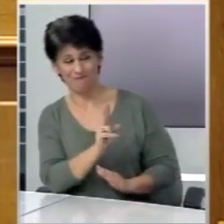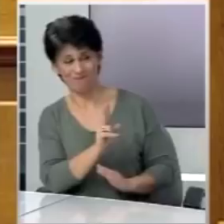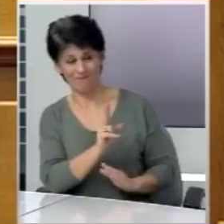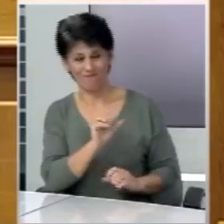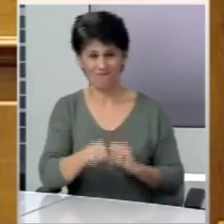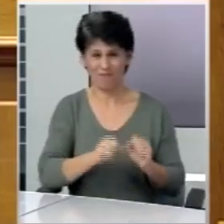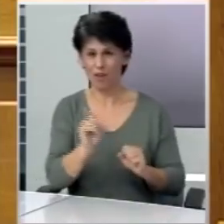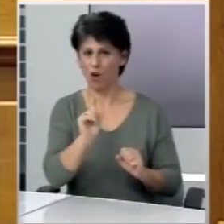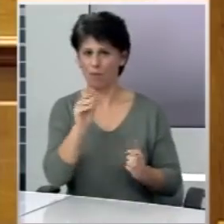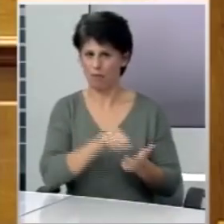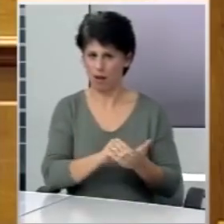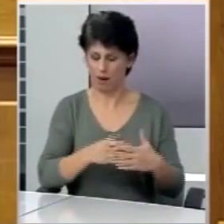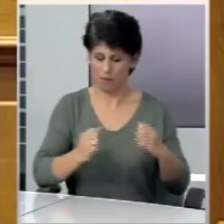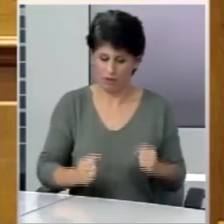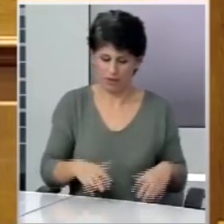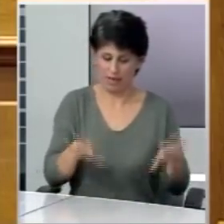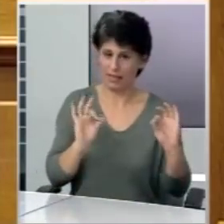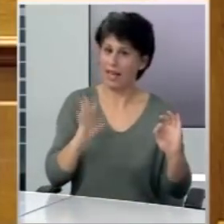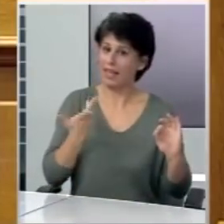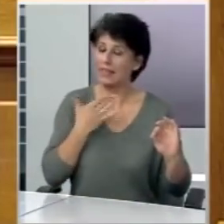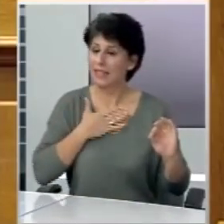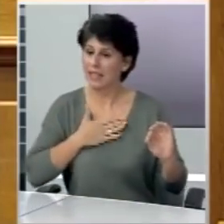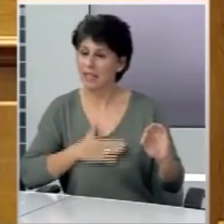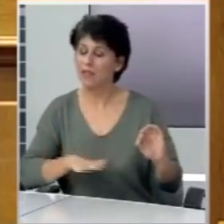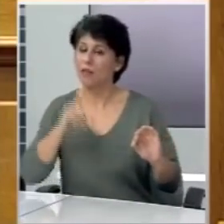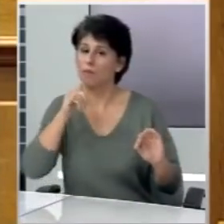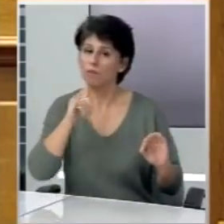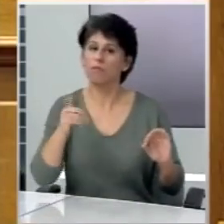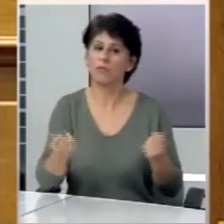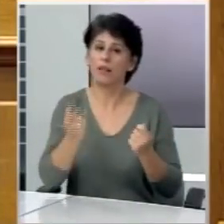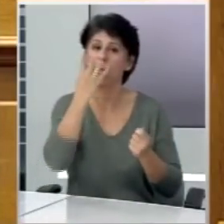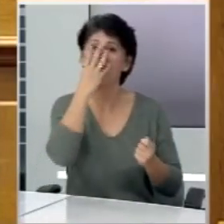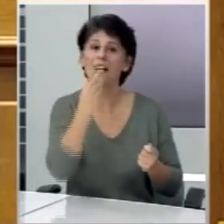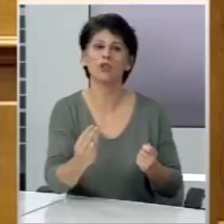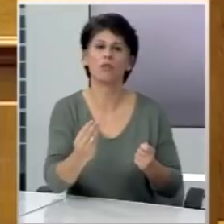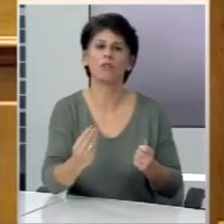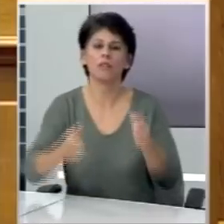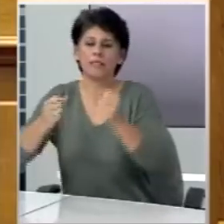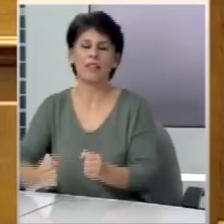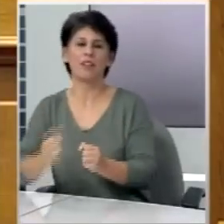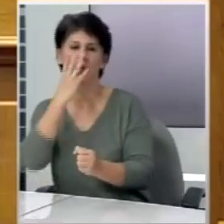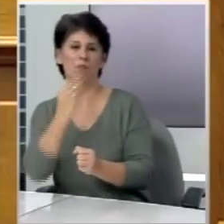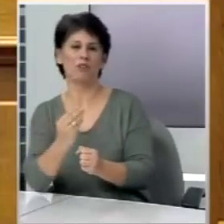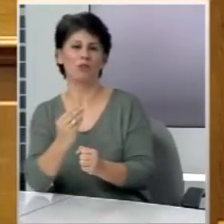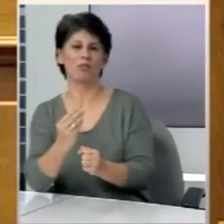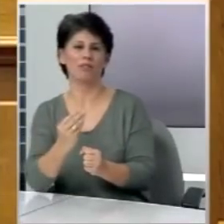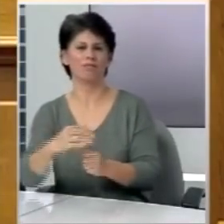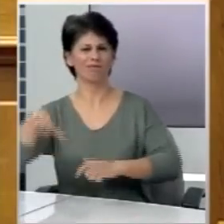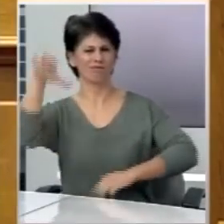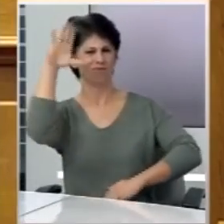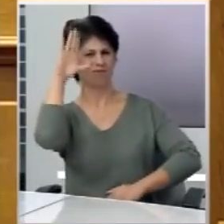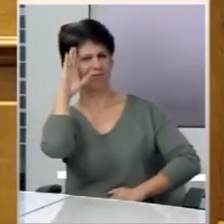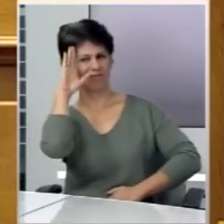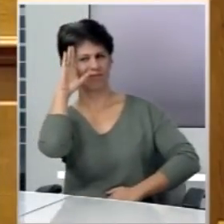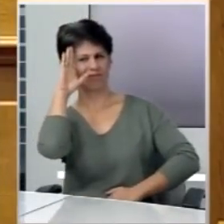τα αντιπάλευαν, όχι πάλι από θέση αρχής, αλλά γιατί ήθελαν διακαώς να γίνουν Πασόκ στη θέση του Πασόκ, να στρογγυλογαθήσουν και αυτοίς